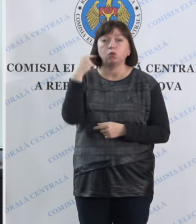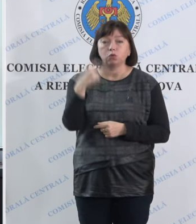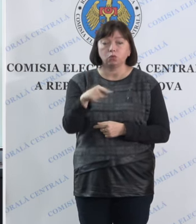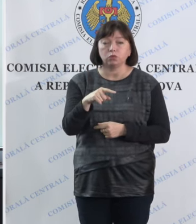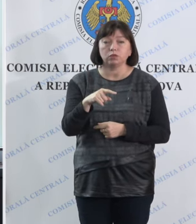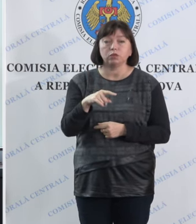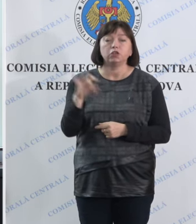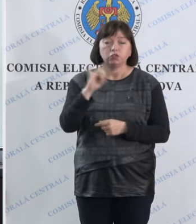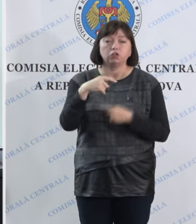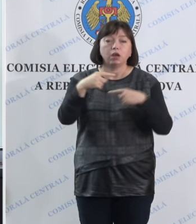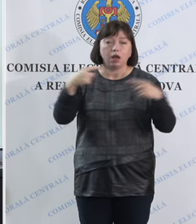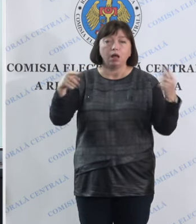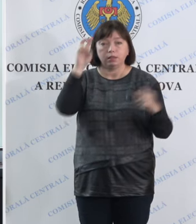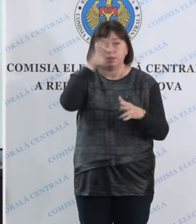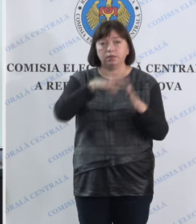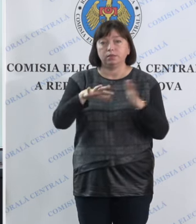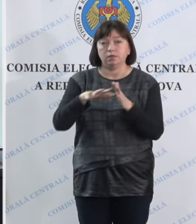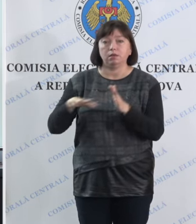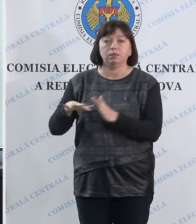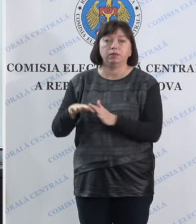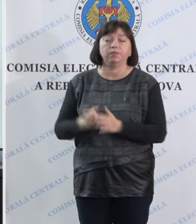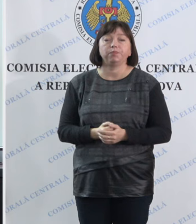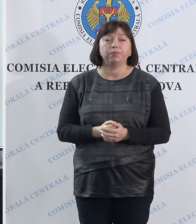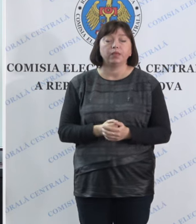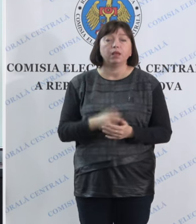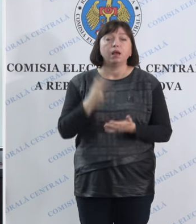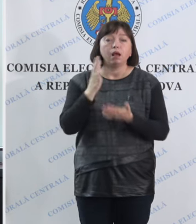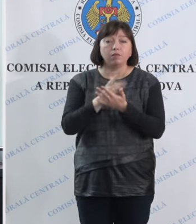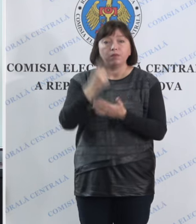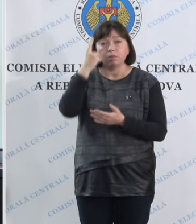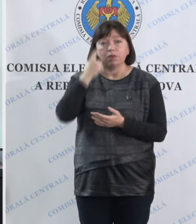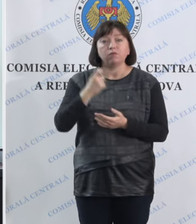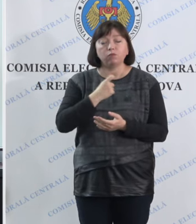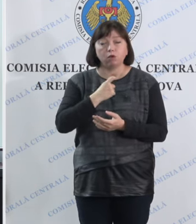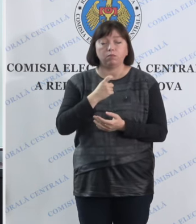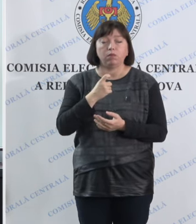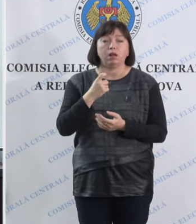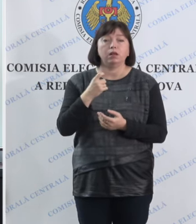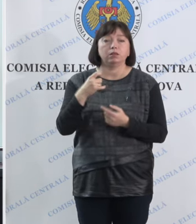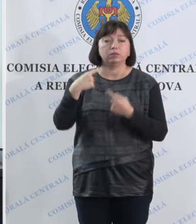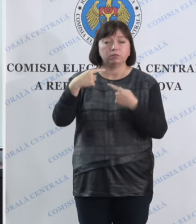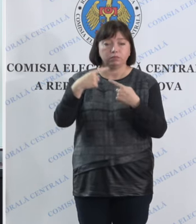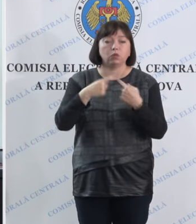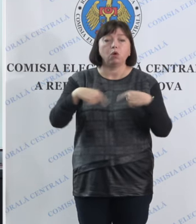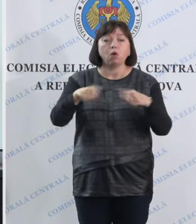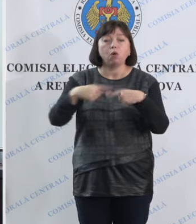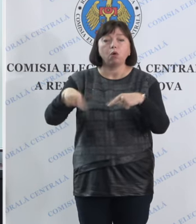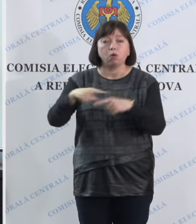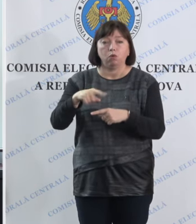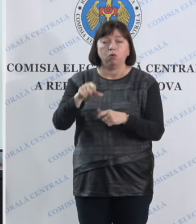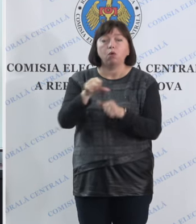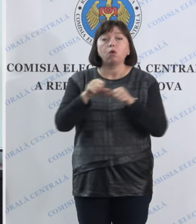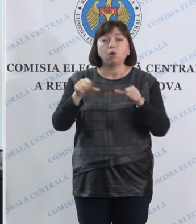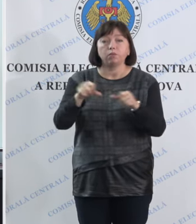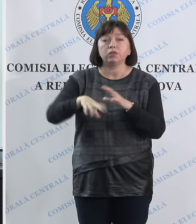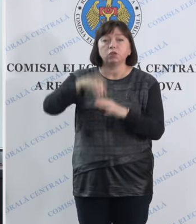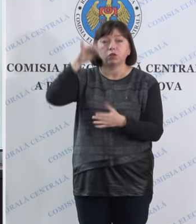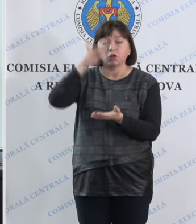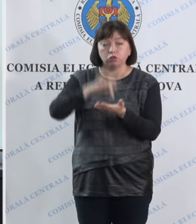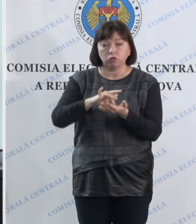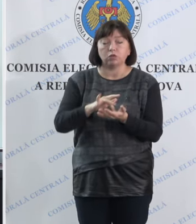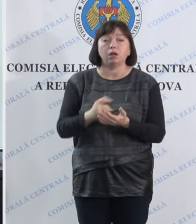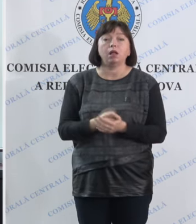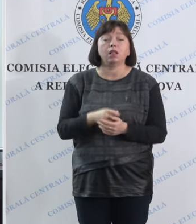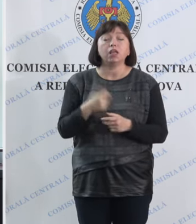Rusă și alte state. Din informațiile deținute de către Comisia Electorală Centrală, cel mai